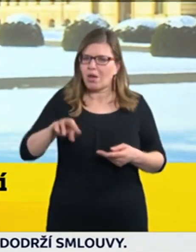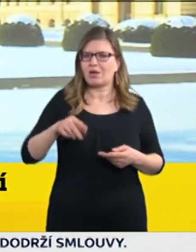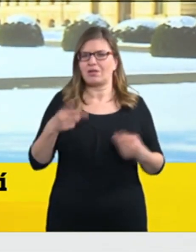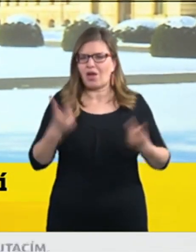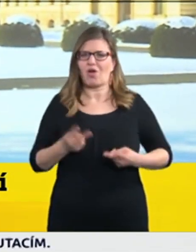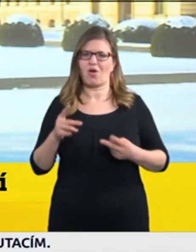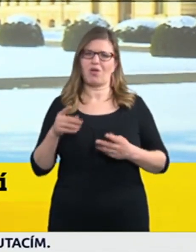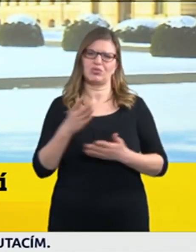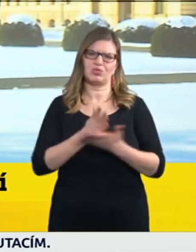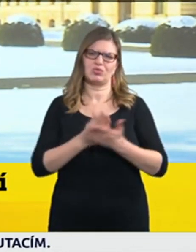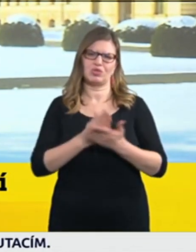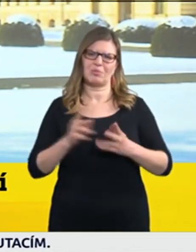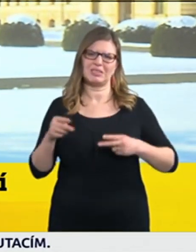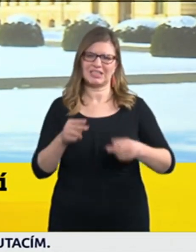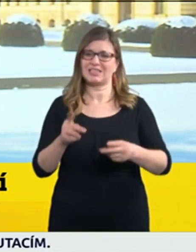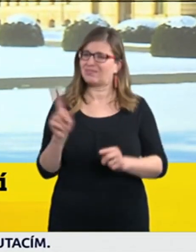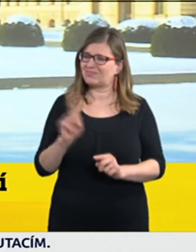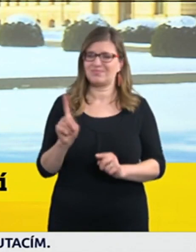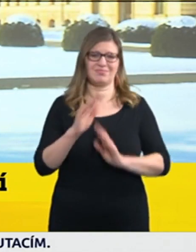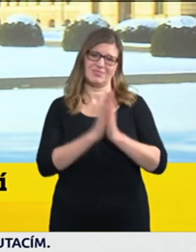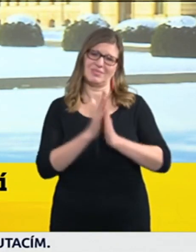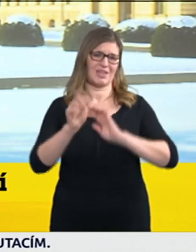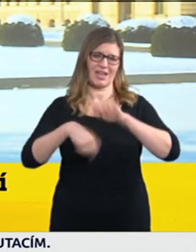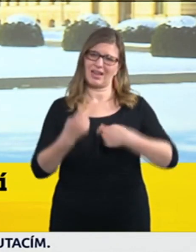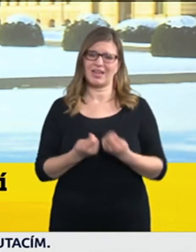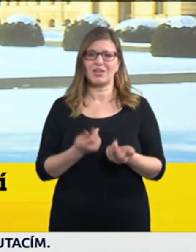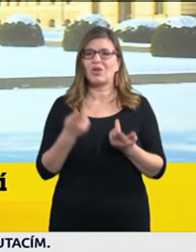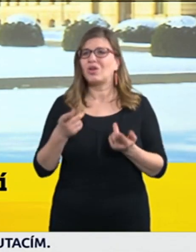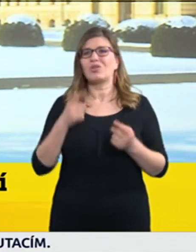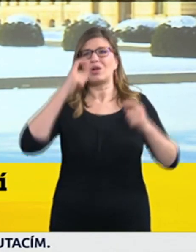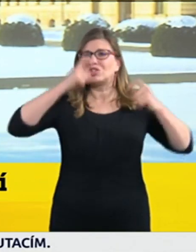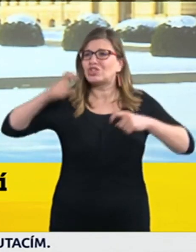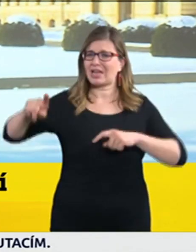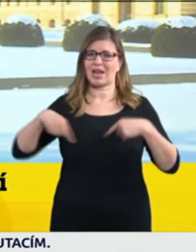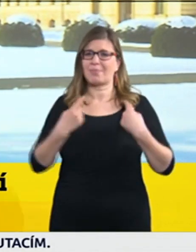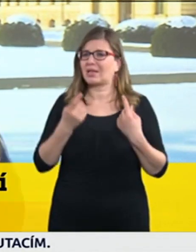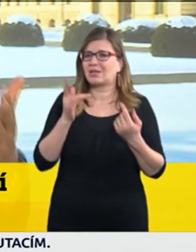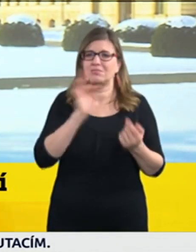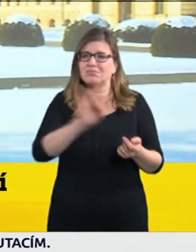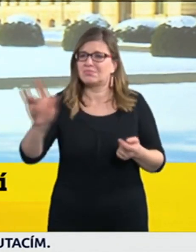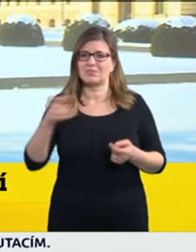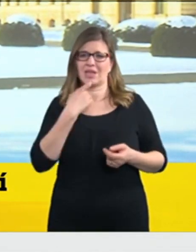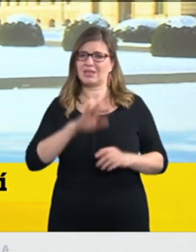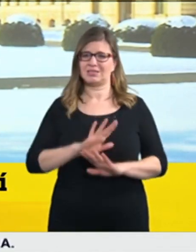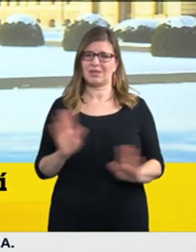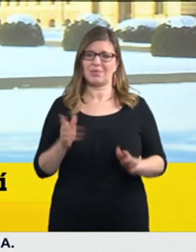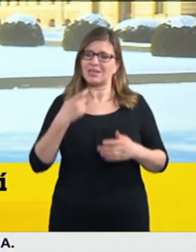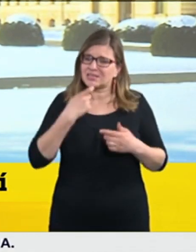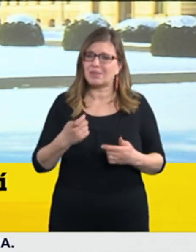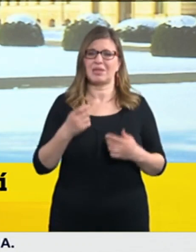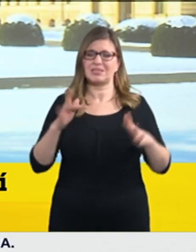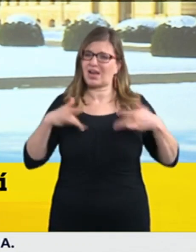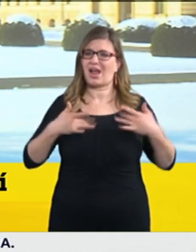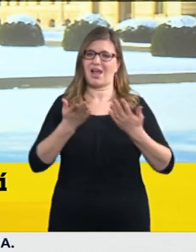šekaně, toto je o tom, že hrajeme o zdraví a o co dříve z toho budeme venku, o to dříve mohou skončit všechny ekonomické,